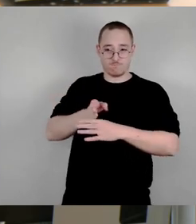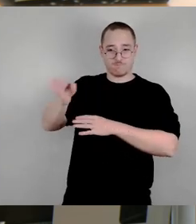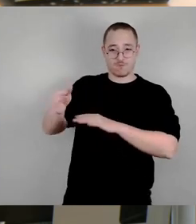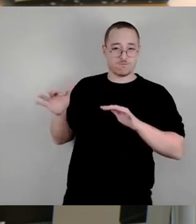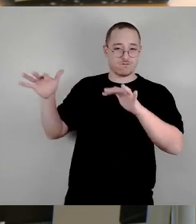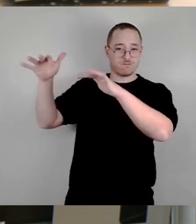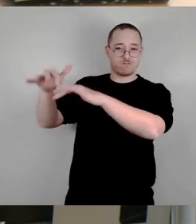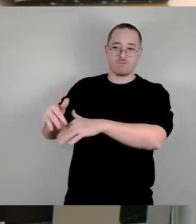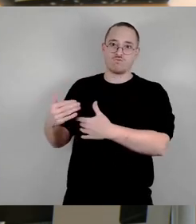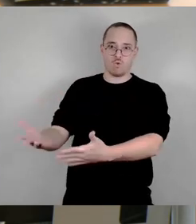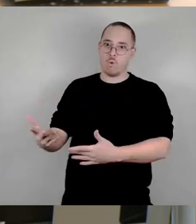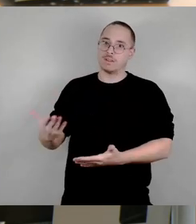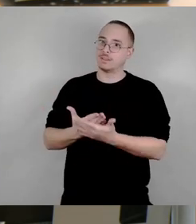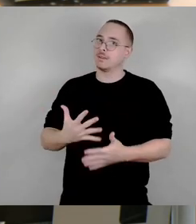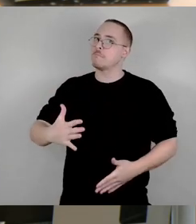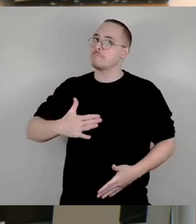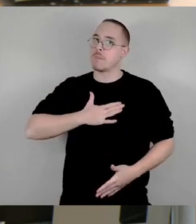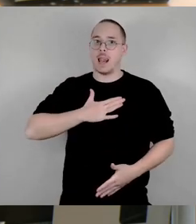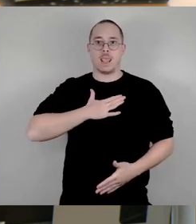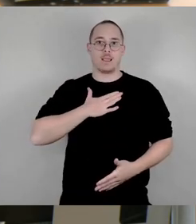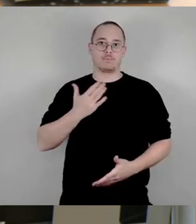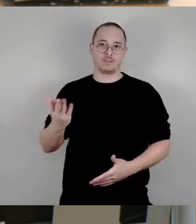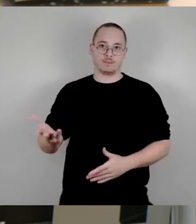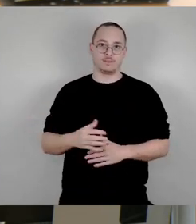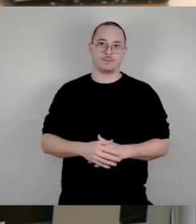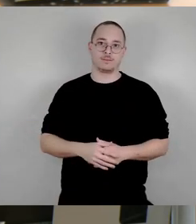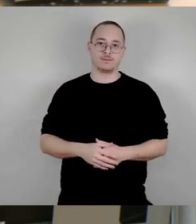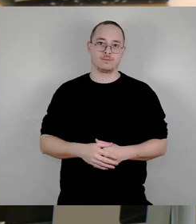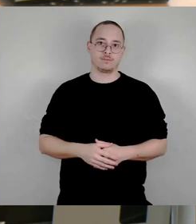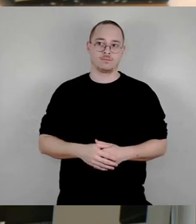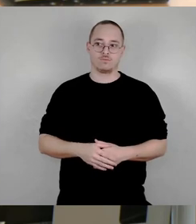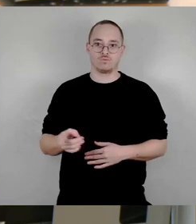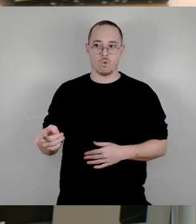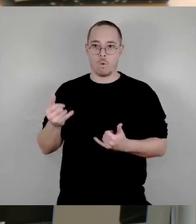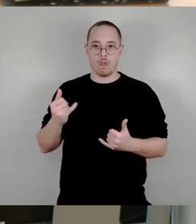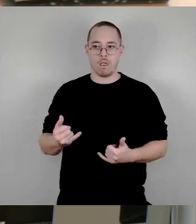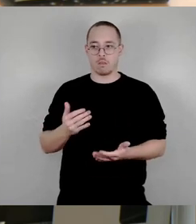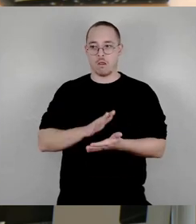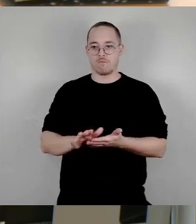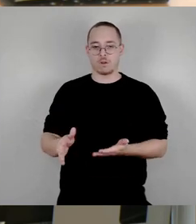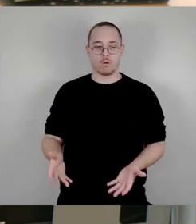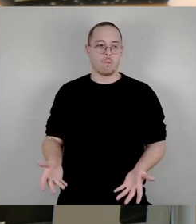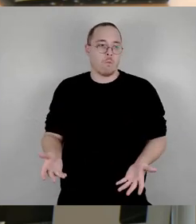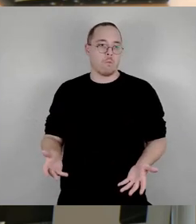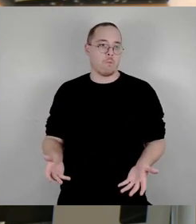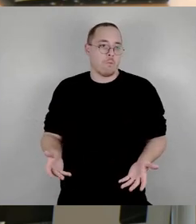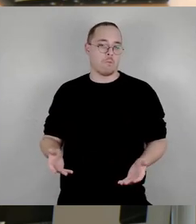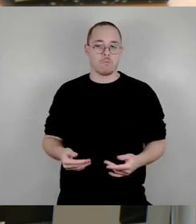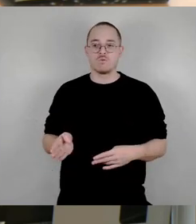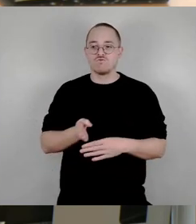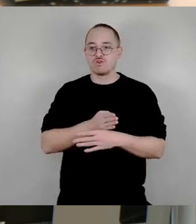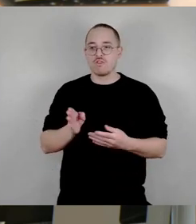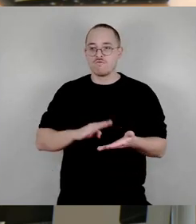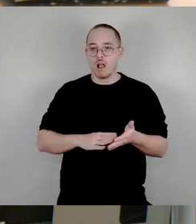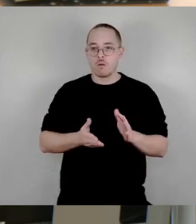großen Zuspruchs erfreut, da können wir doch nicht allen Ernstes mit Zwischenvereinbarungen weiter von